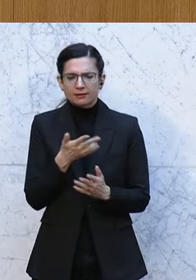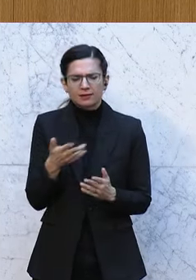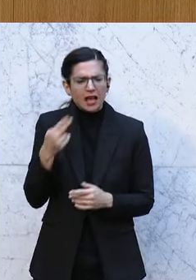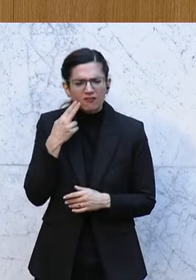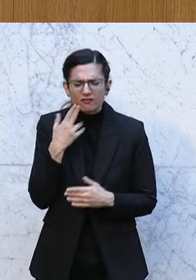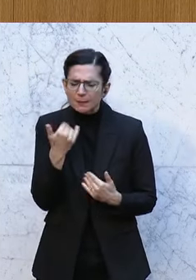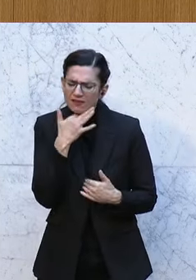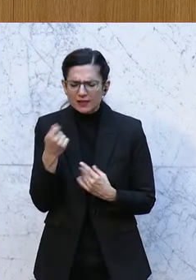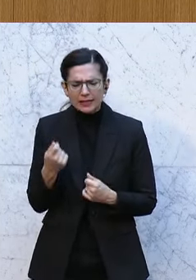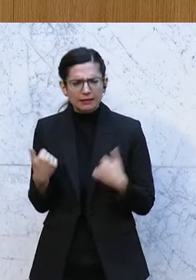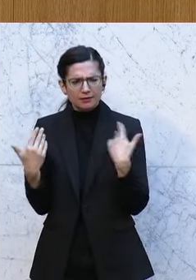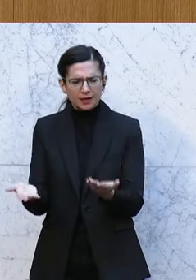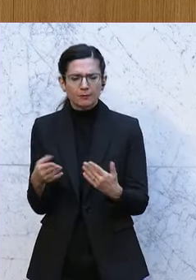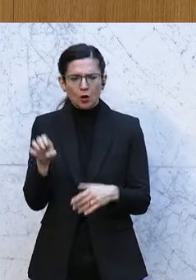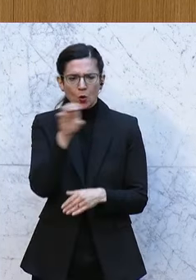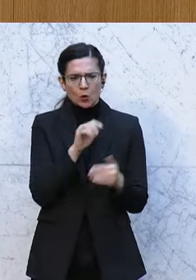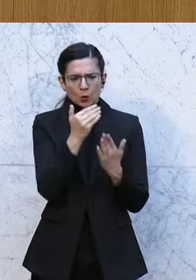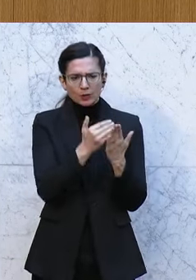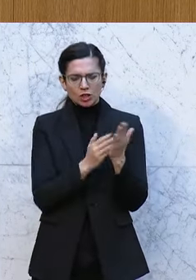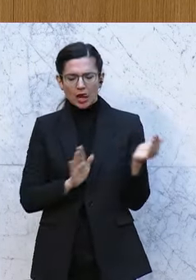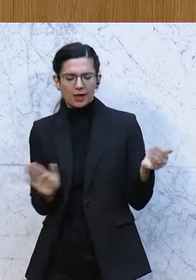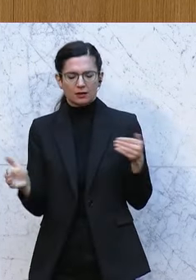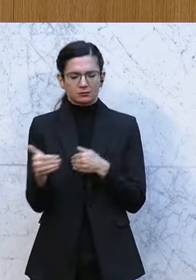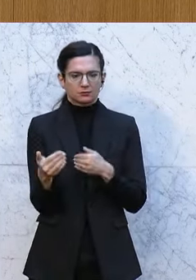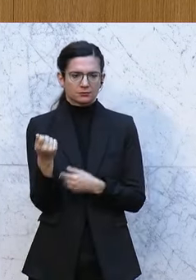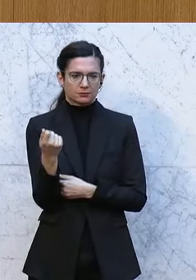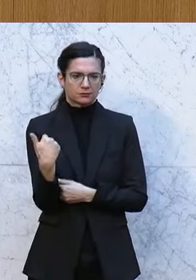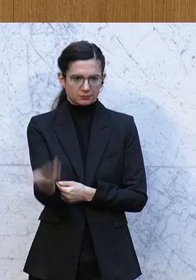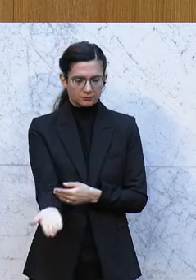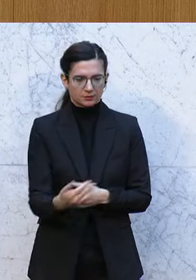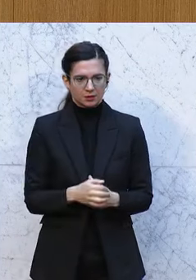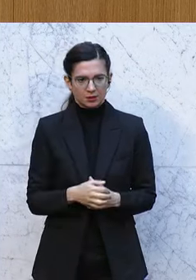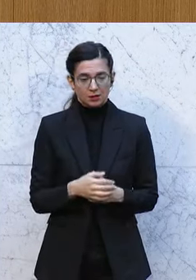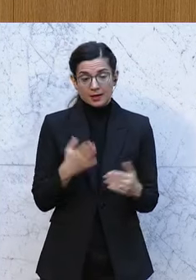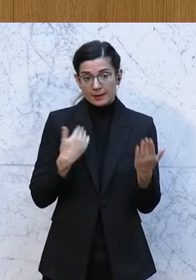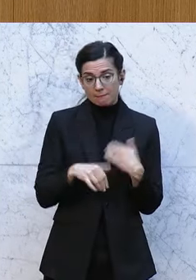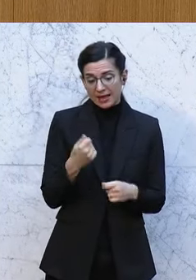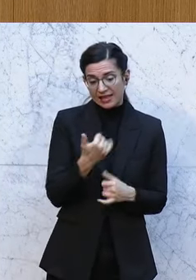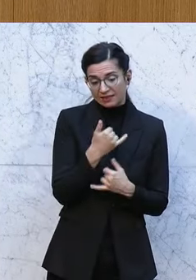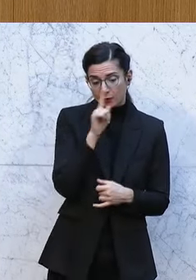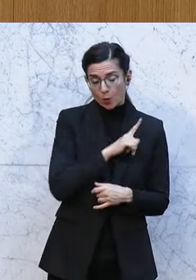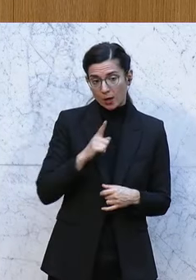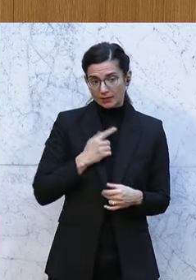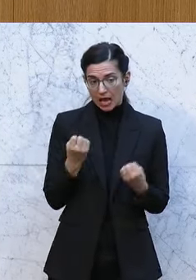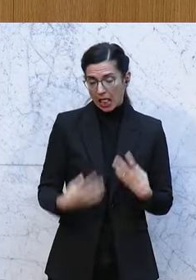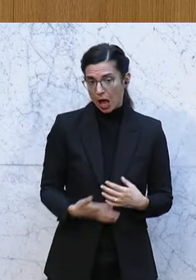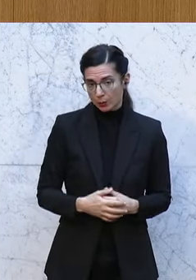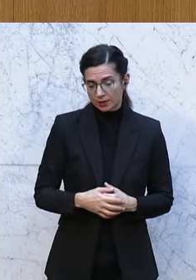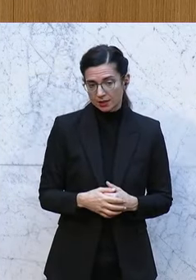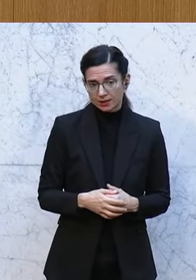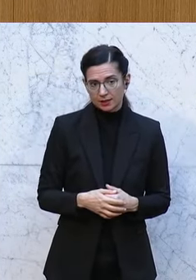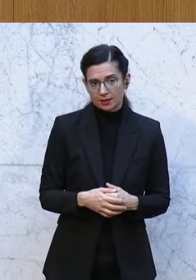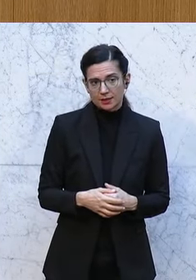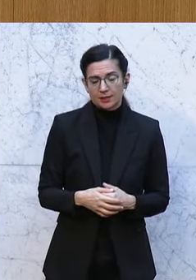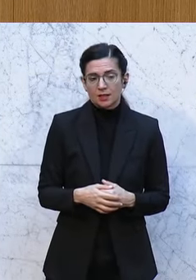Geld geben. An den europäischen Regeln vorbei quasi mehr Geld als die Polizei erlaubt. Und sie haben, sie haben dann